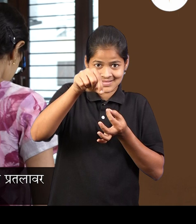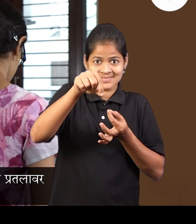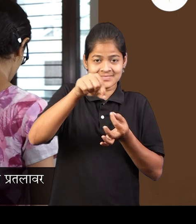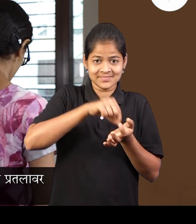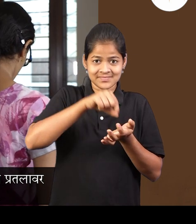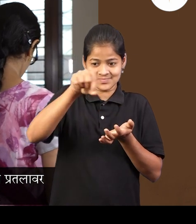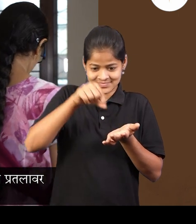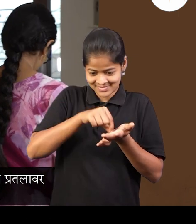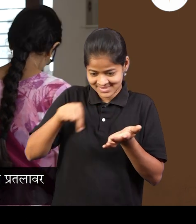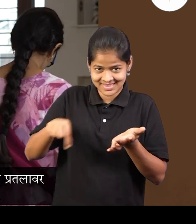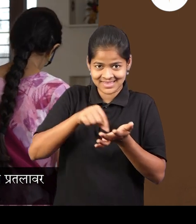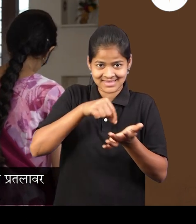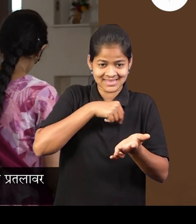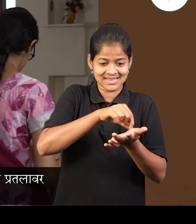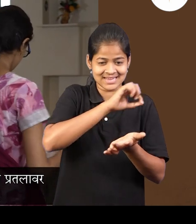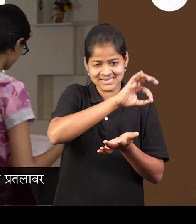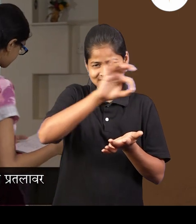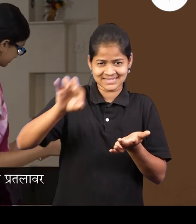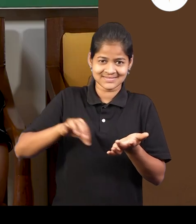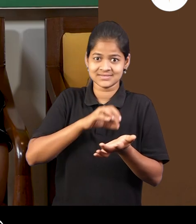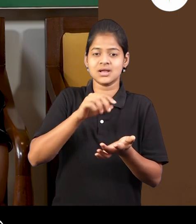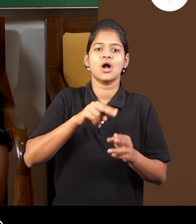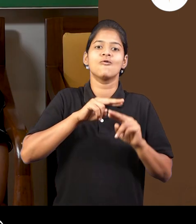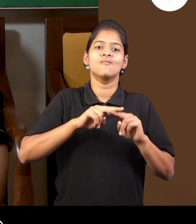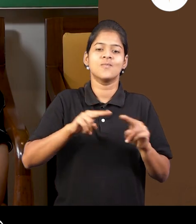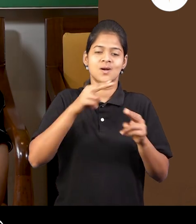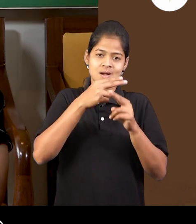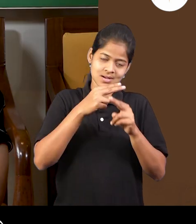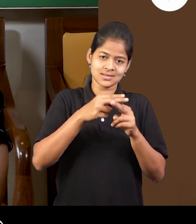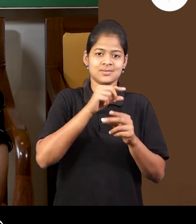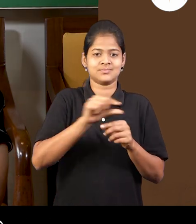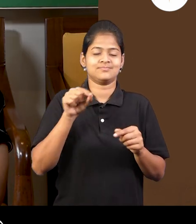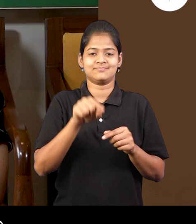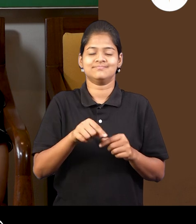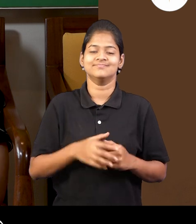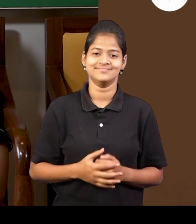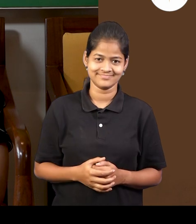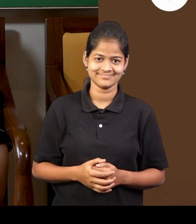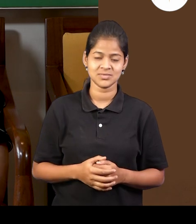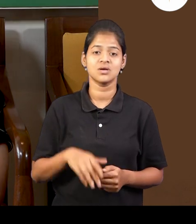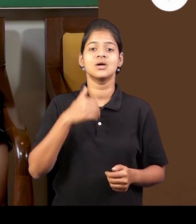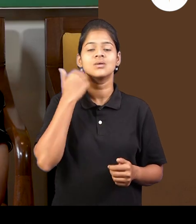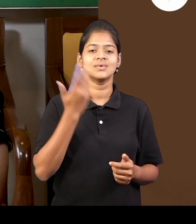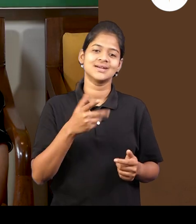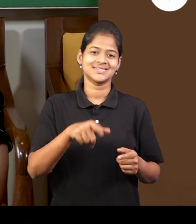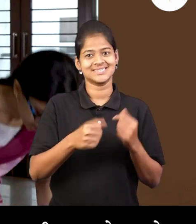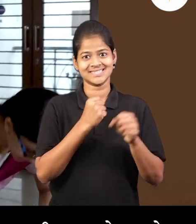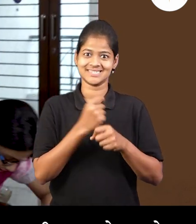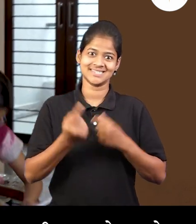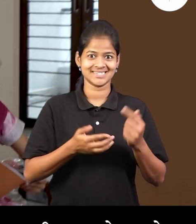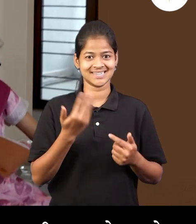बिंदुंचा संचाला वर्तु असे भंतात। ये ताई क्या बोर मारती हैस यार। चलना बागेत जाओ खेलाला।